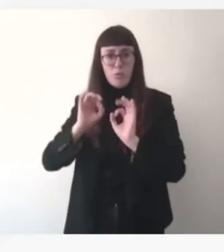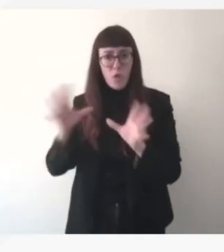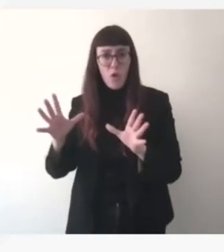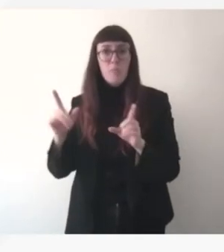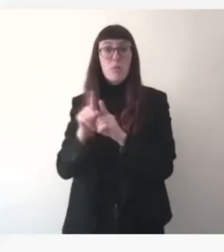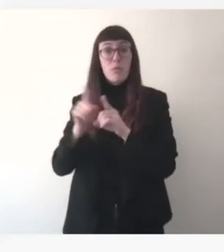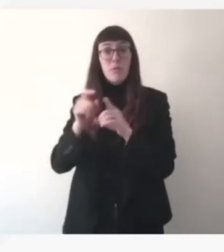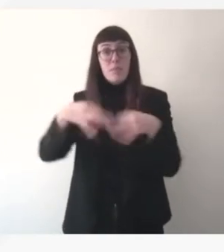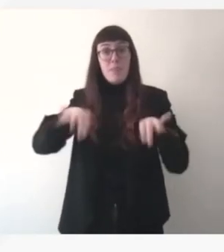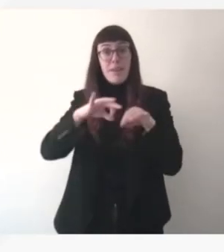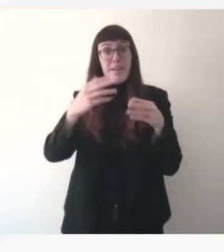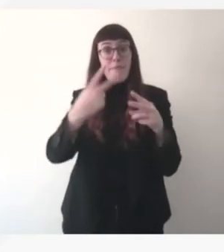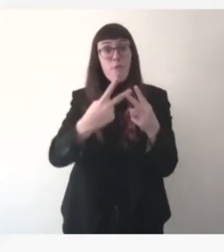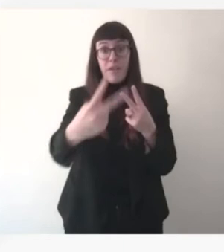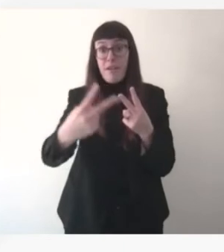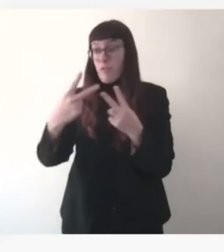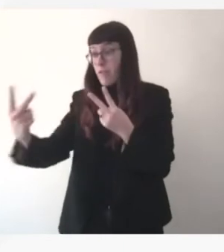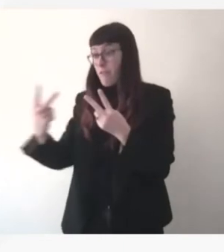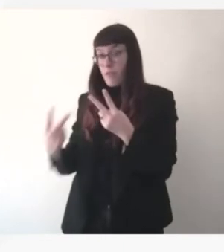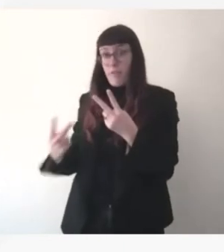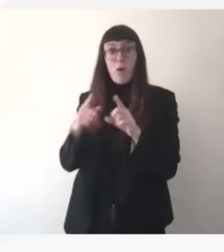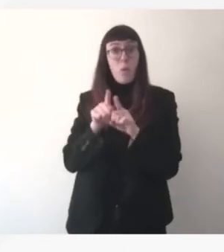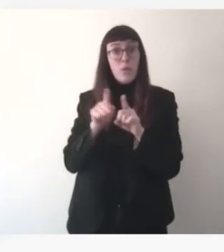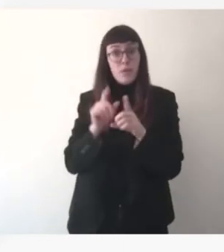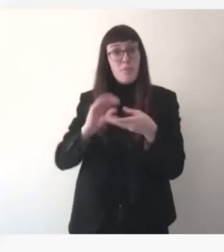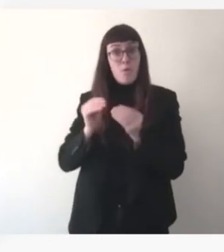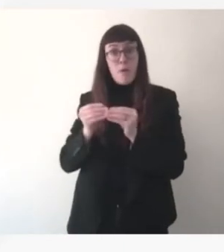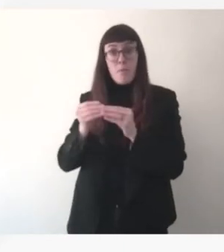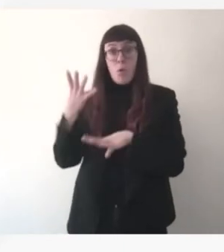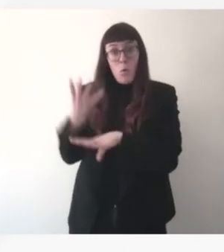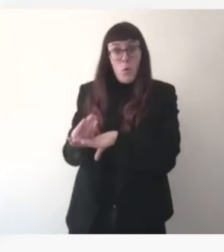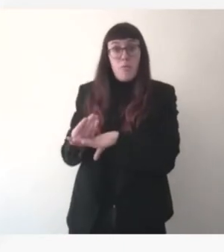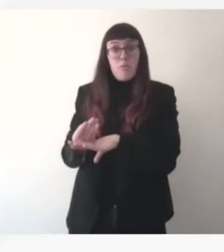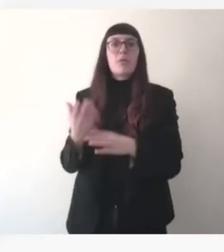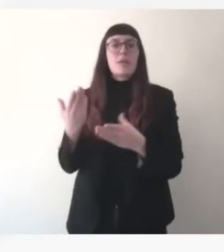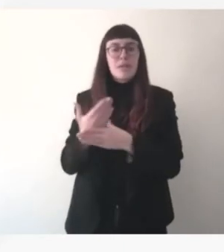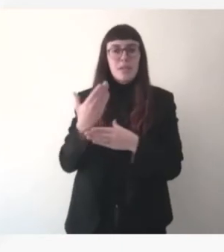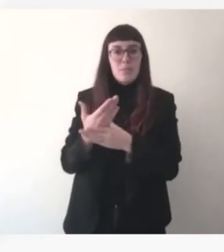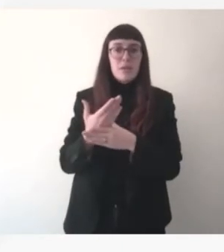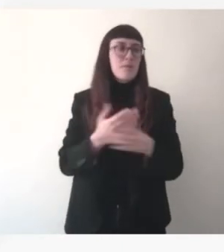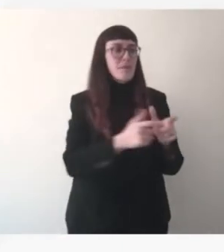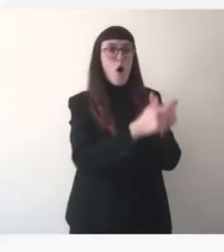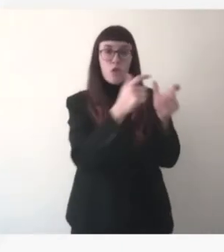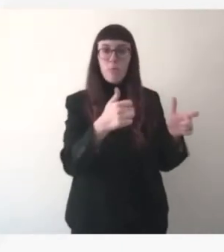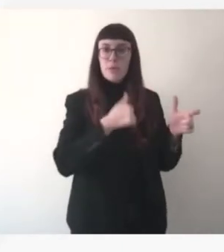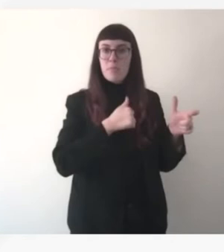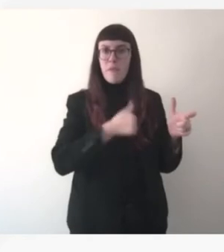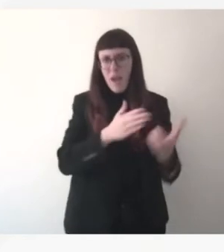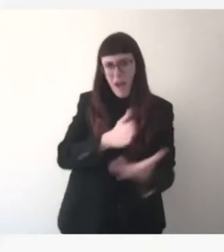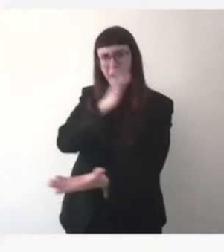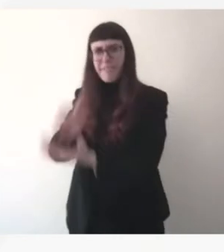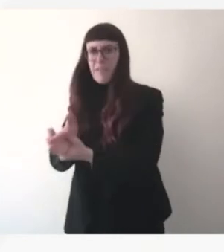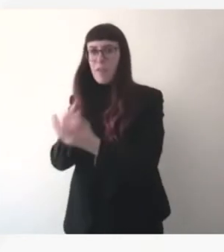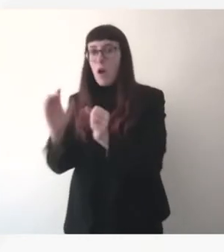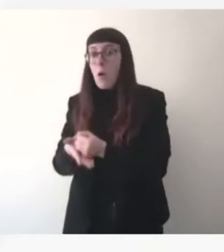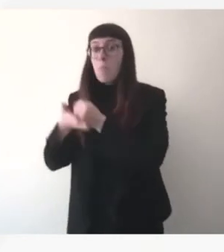Qu'est-ce qu'il a fallu faire ? Une entreprise privée vienne immédiatement en support pour offrir des services complémentaires. Et ça pour